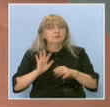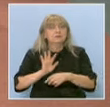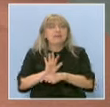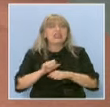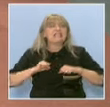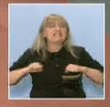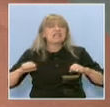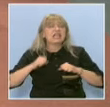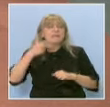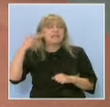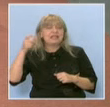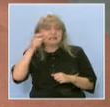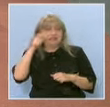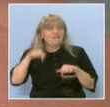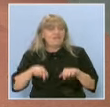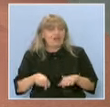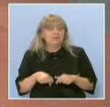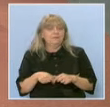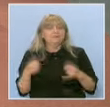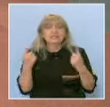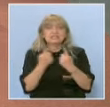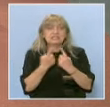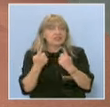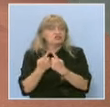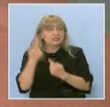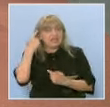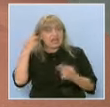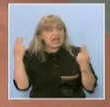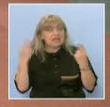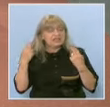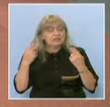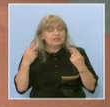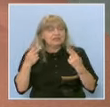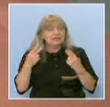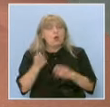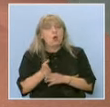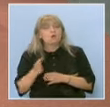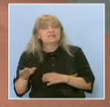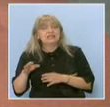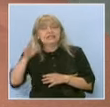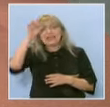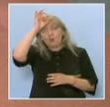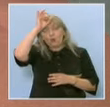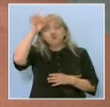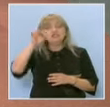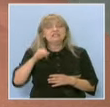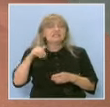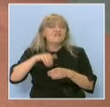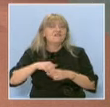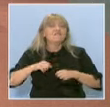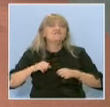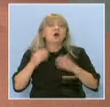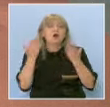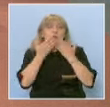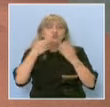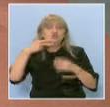гимназии в град Варна. Срещате ли разбиране от страна на учениците в гимназиите